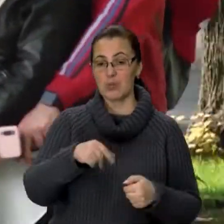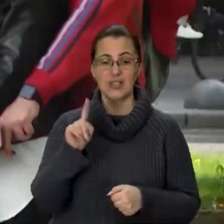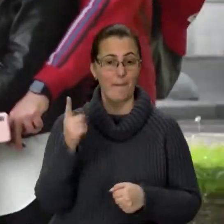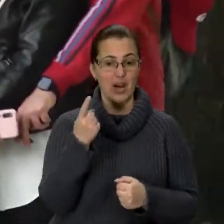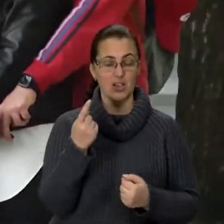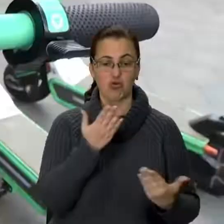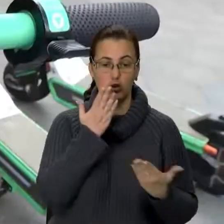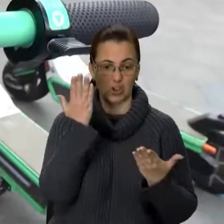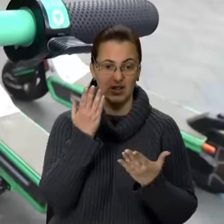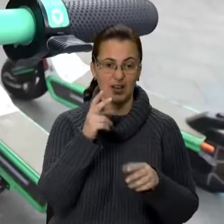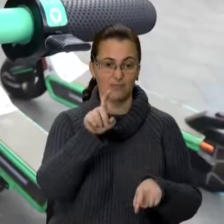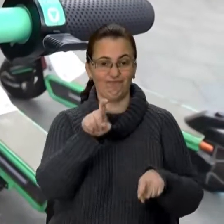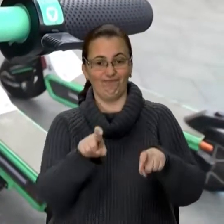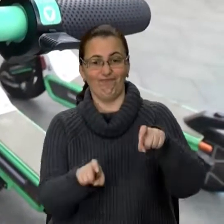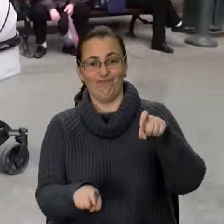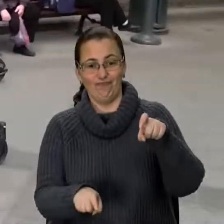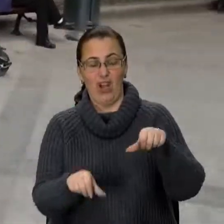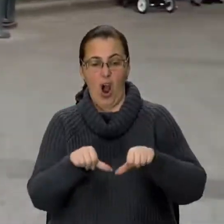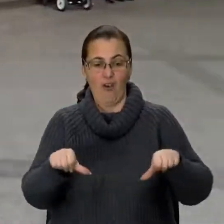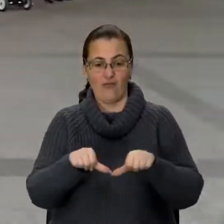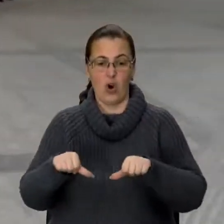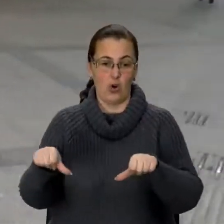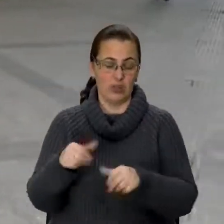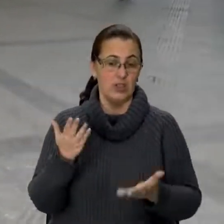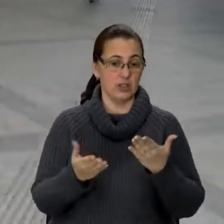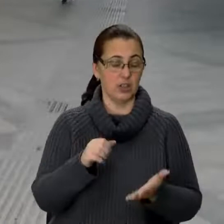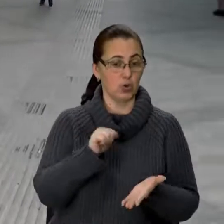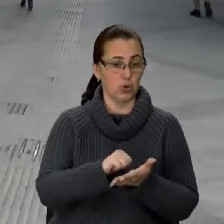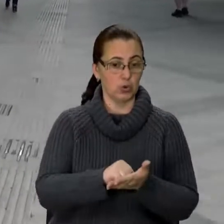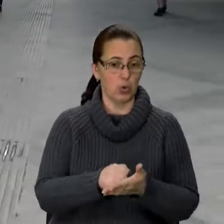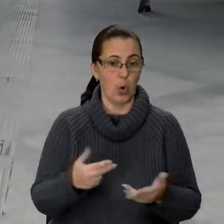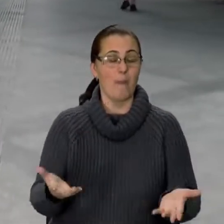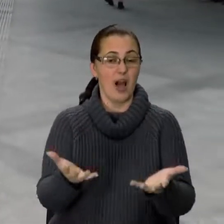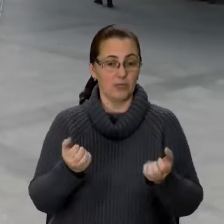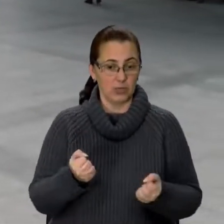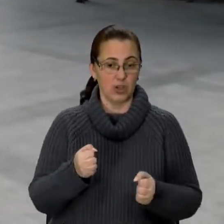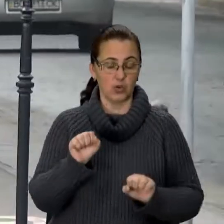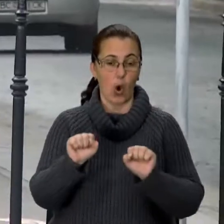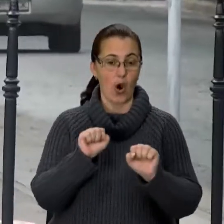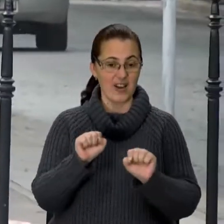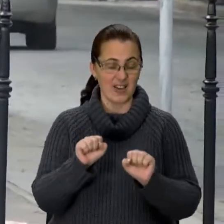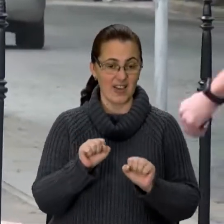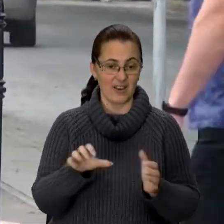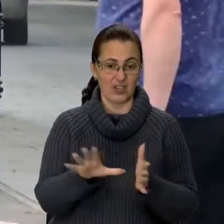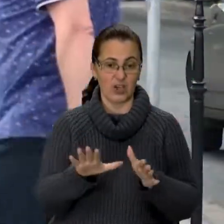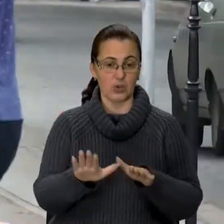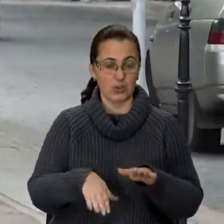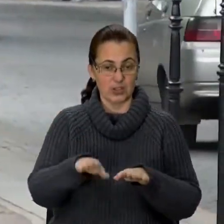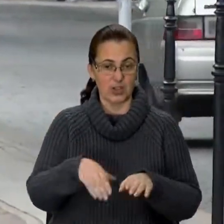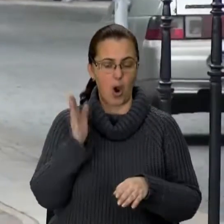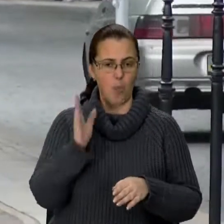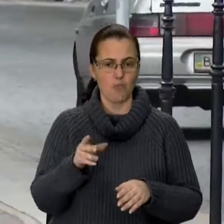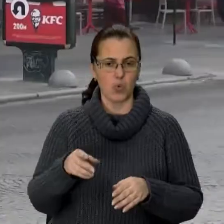загруз у комітетах. Якщо документ ухвалять, то водії електросамокатів повинні будуть їздити спеціальними